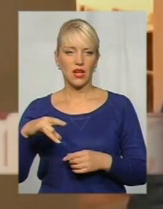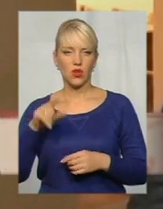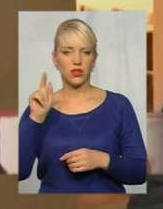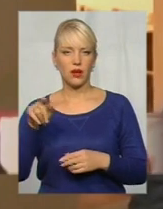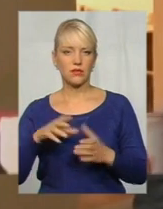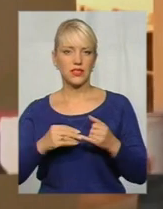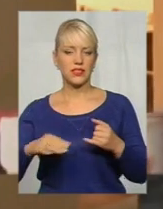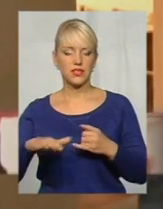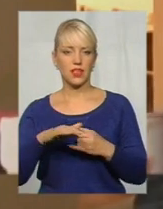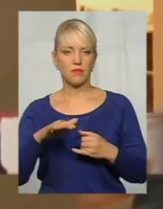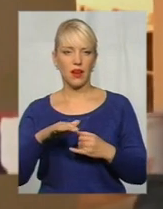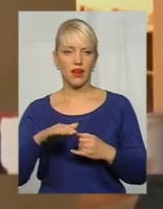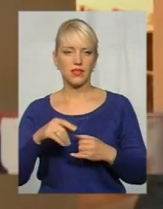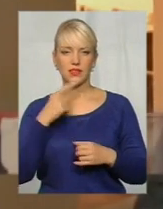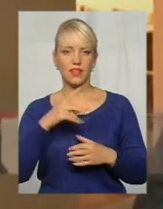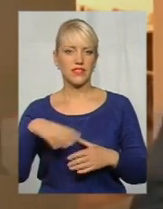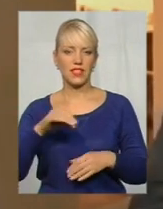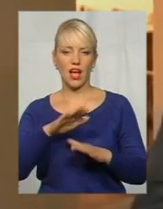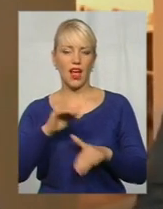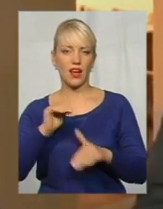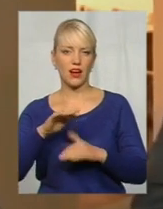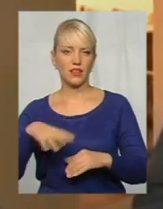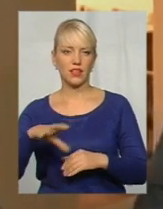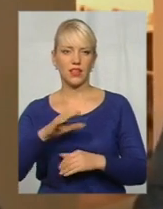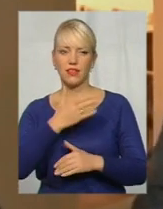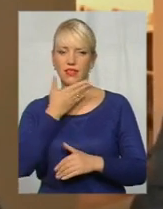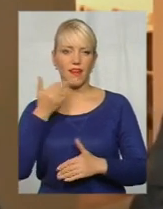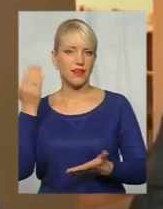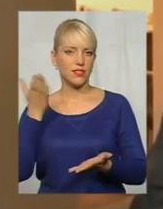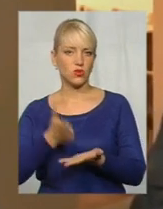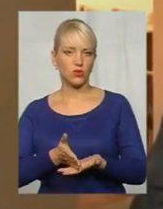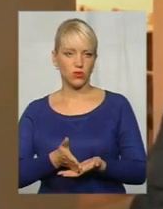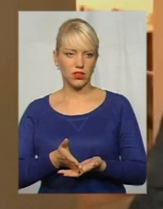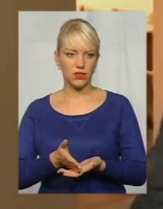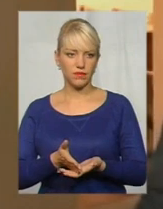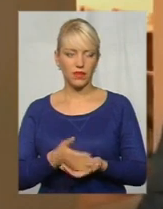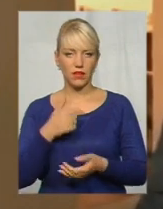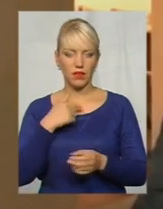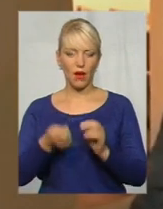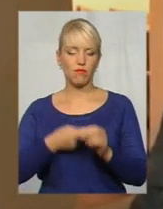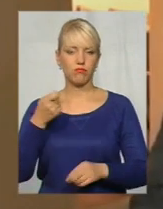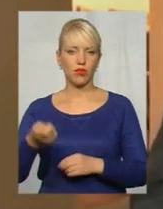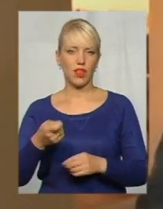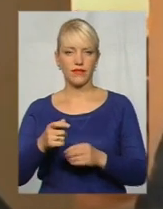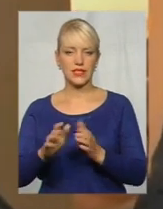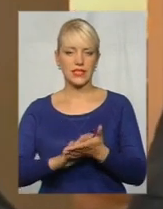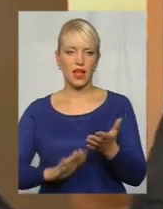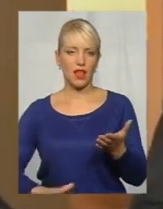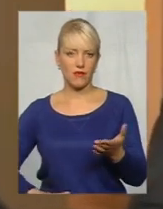земля, сказали, вся оренді не існує. Я подав заяву на